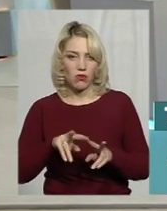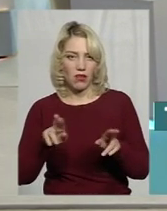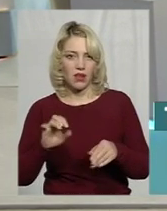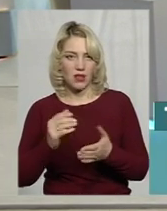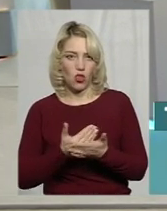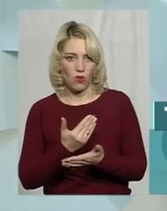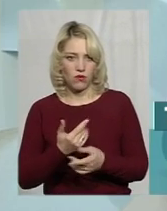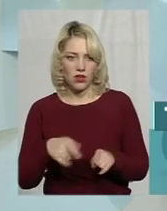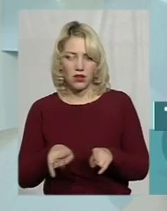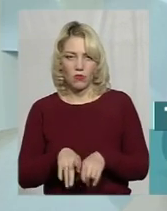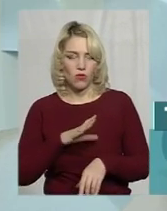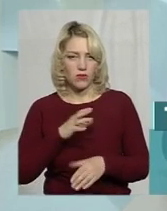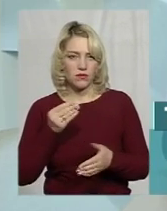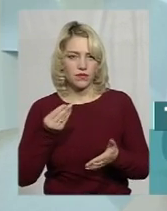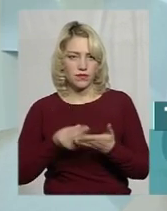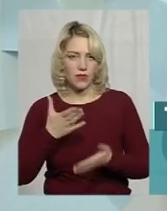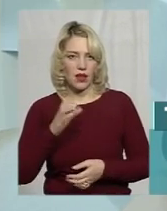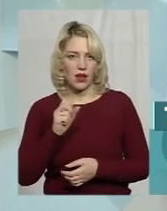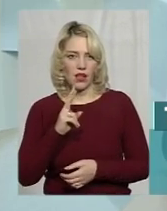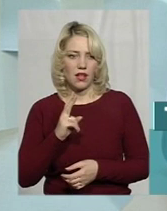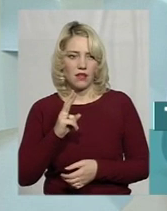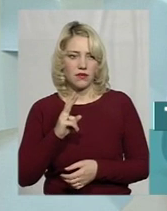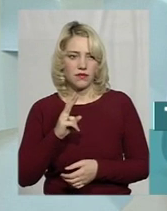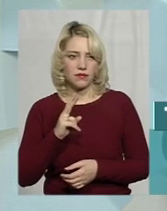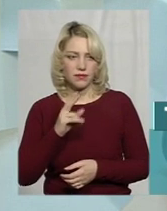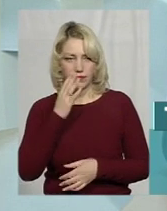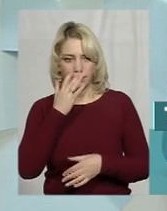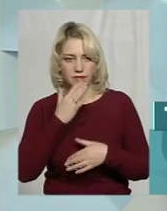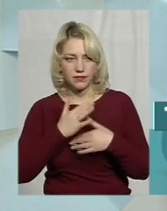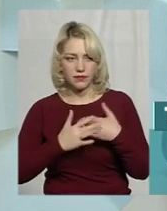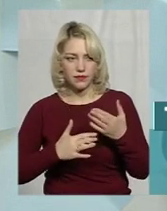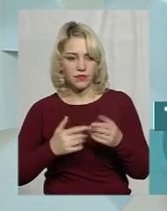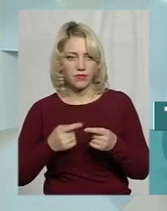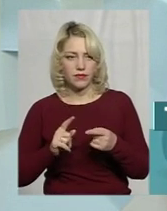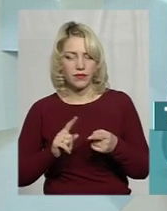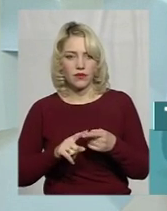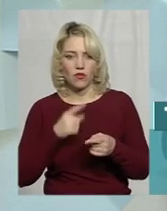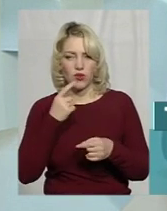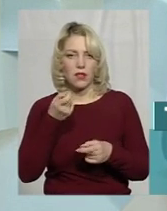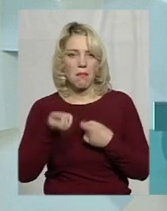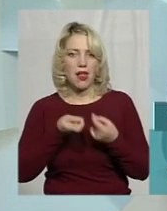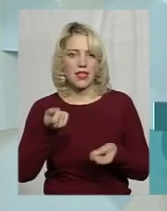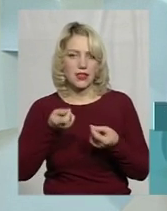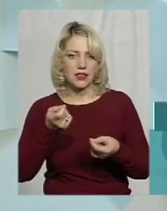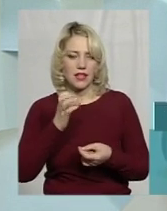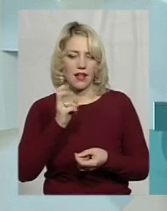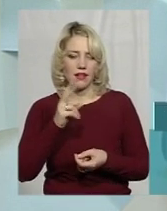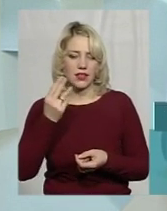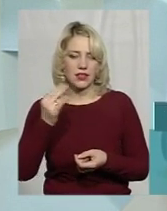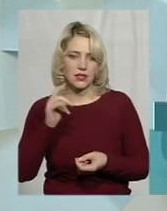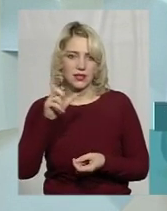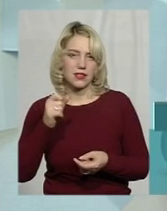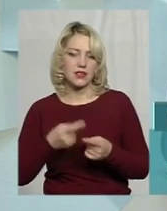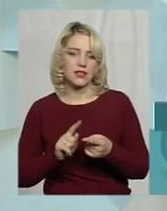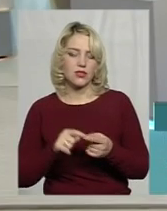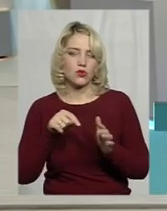акциз був досить такий маленький, скажімо так, незначний. Але це стосувалося машин, скажімо так, починаючи